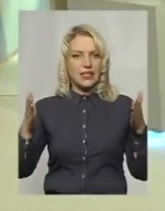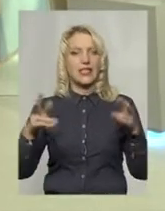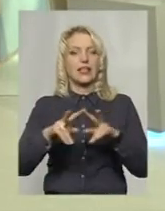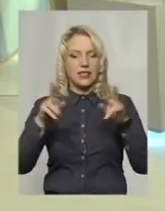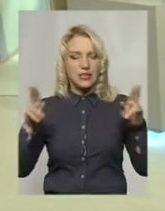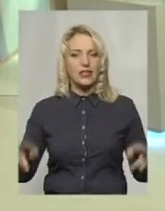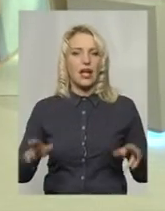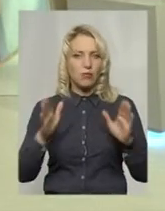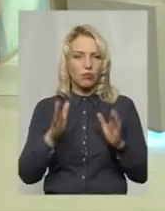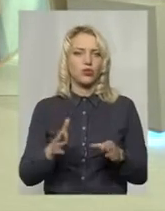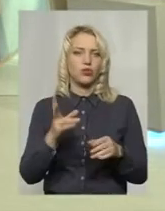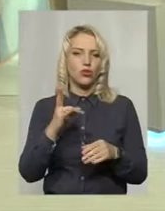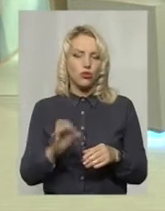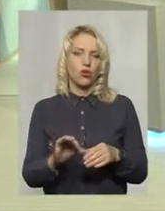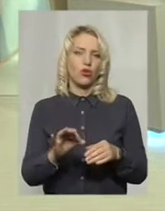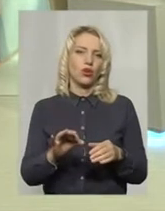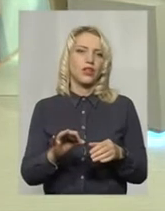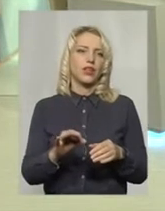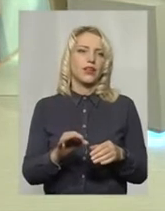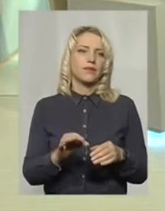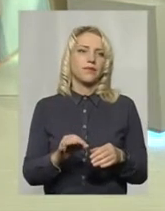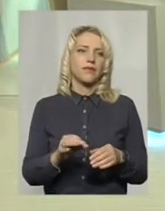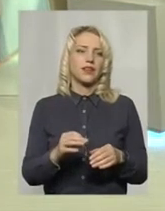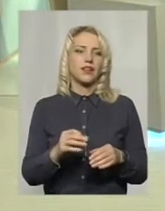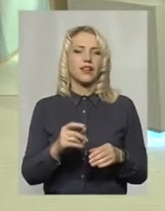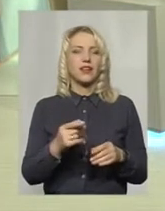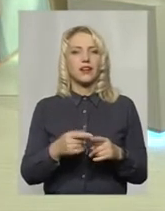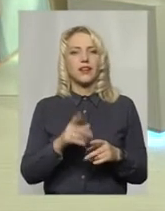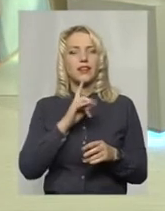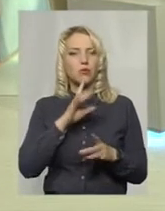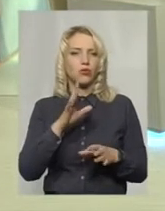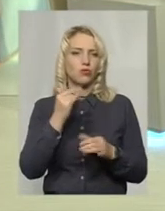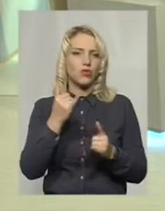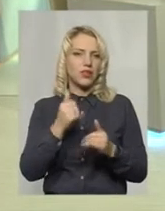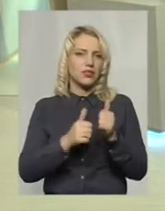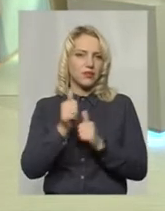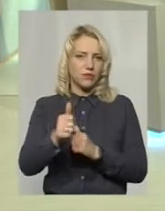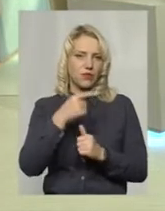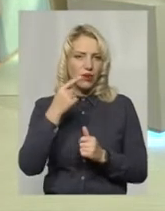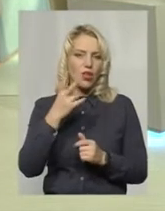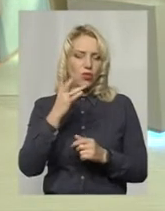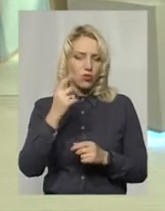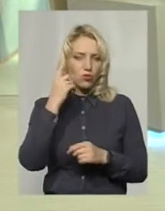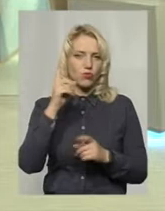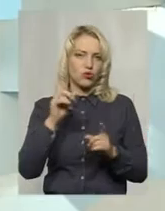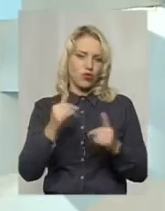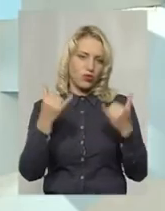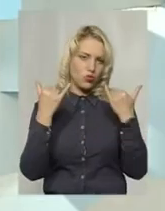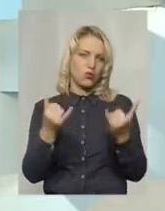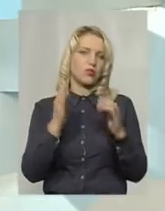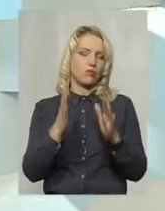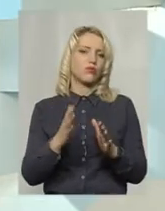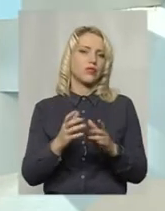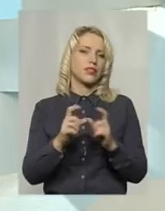практично, можливо, не будуть перескривати всі таємниці. Але я думаю, що заклад буде виглядати як сучасний